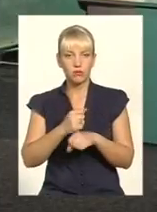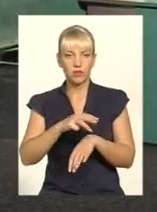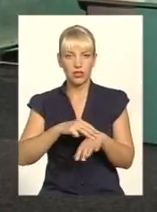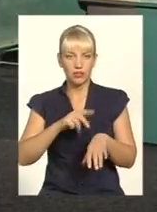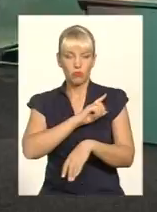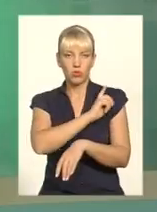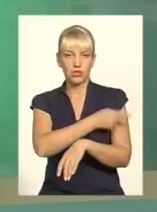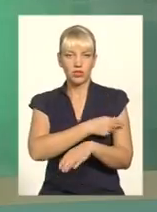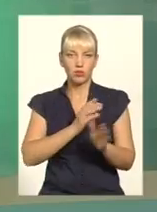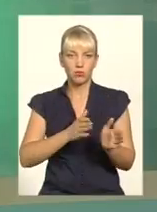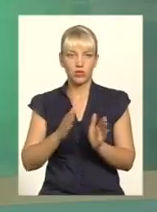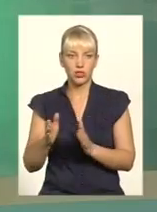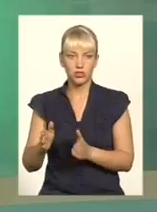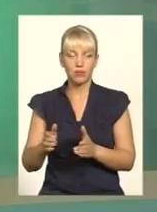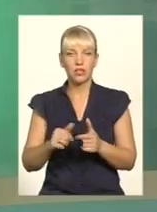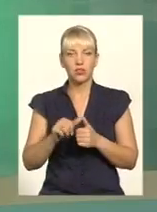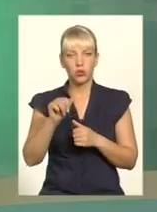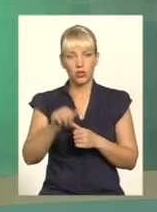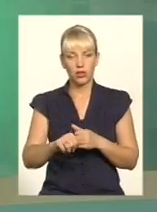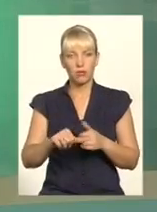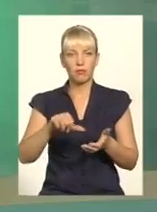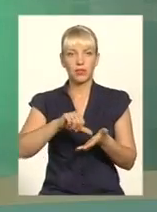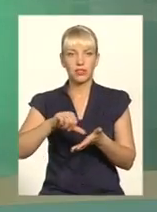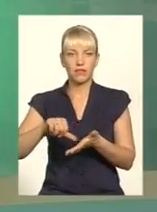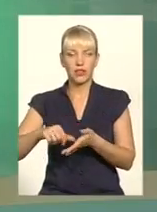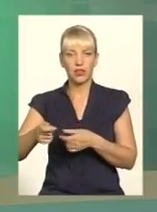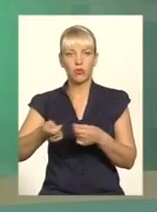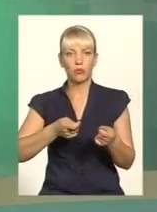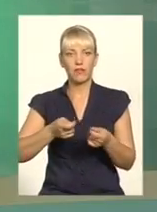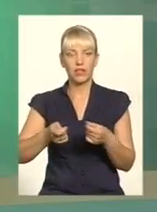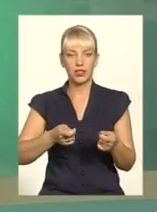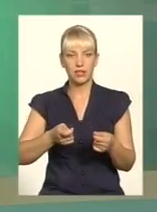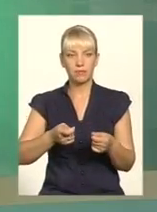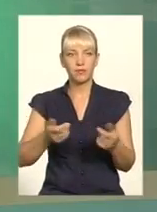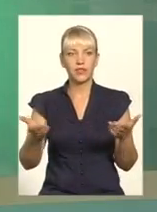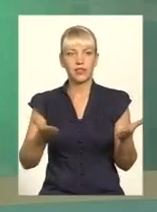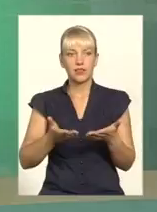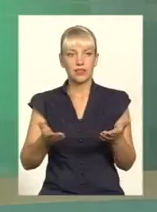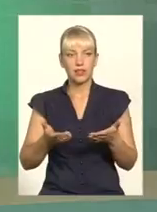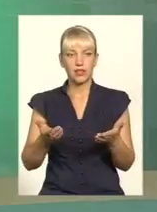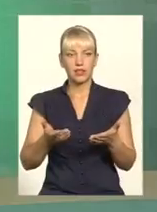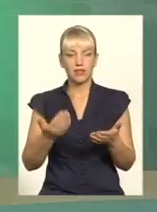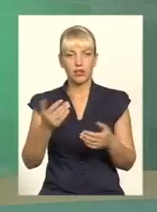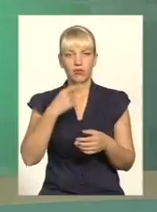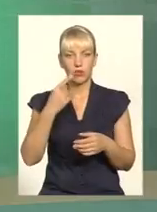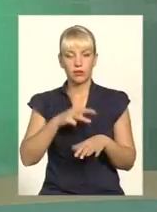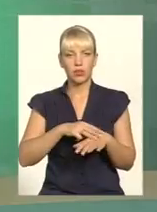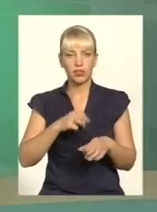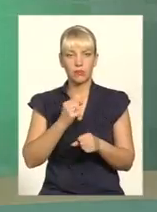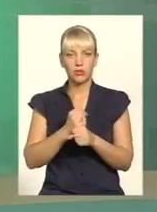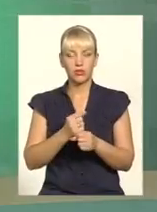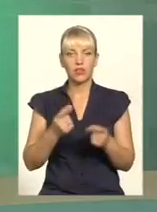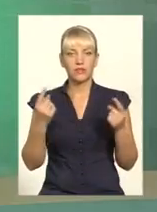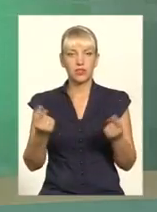представники управління, яке ви очолюєте? Міліція працює в звичайному